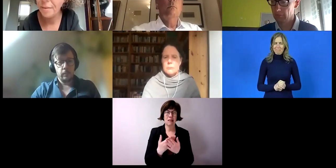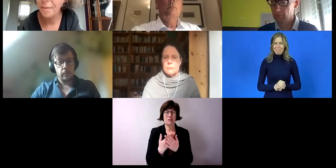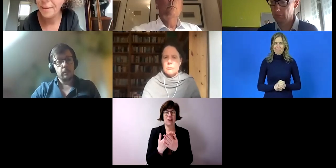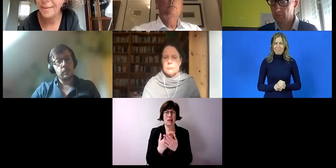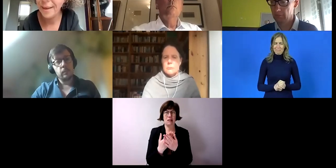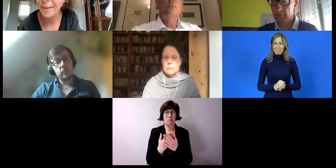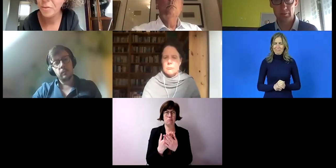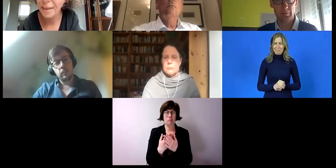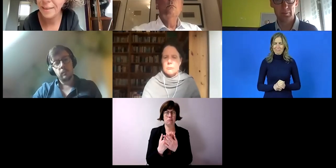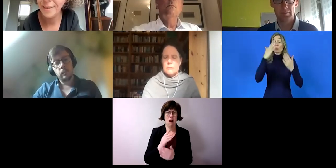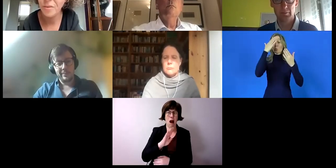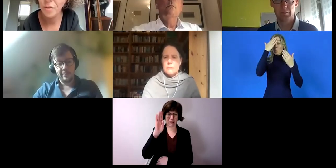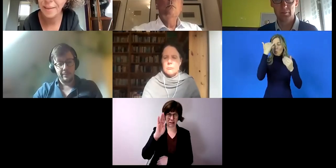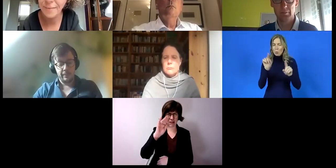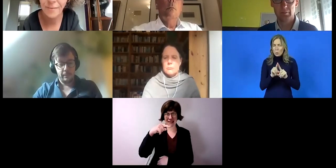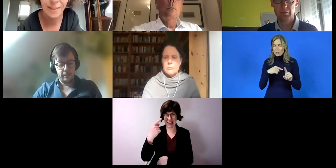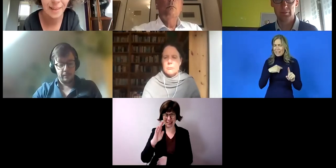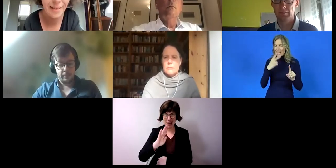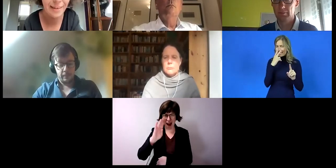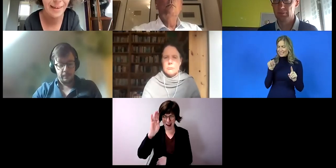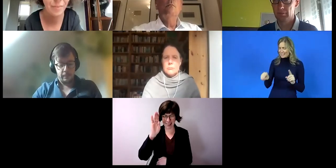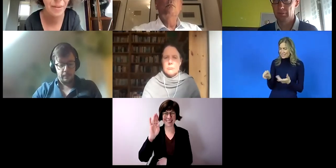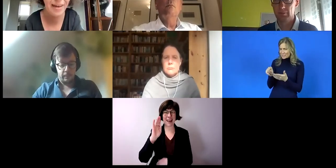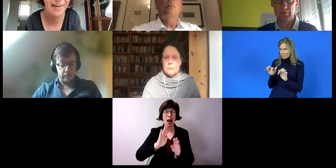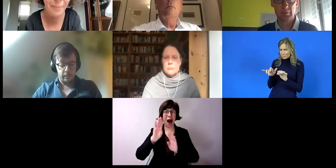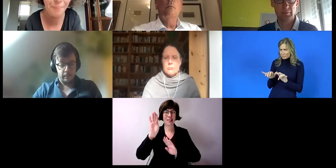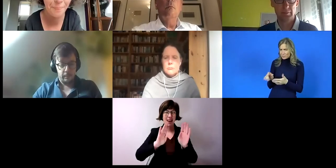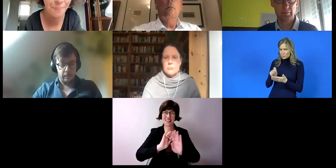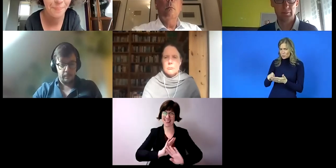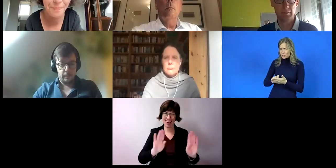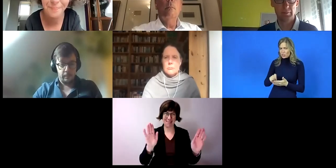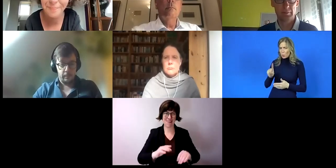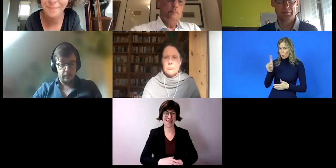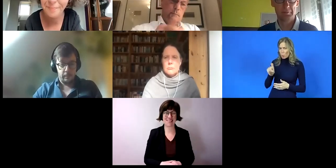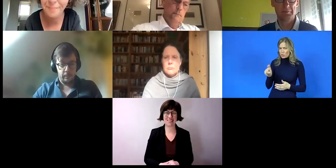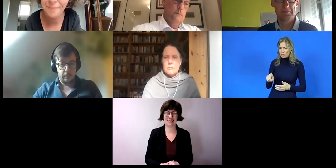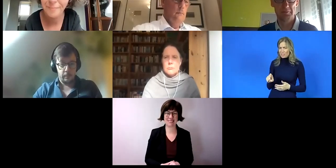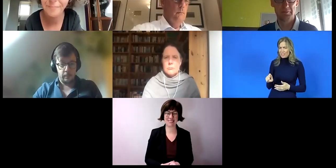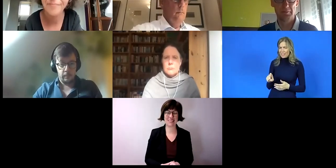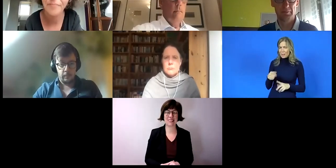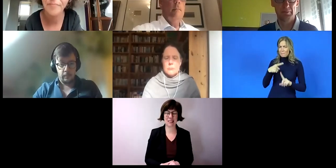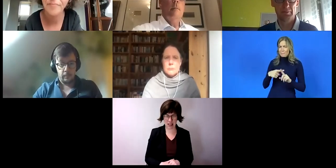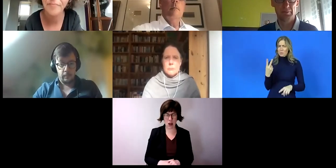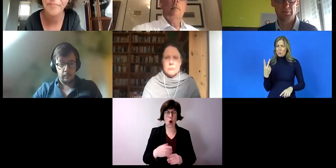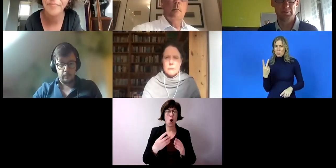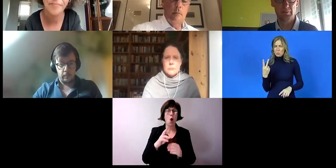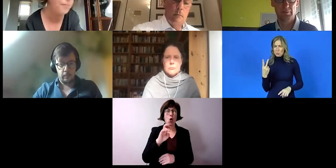diese Hand und eine nächste und dann werde ich keine Hände erst mal mehr annehmen. Ja, Robert Neuhauser, ich bin